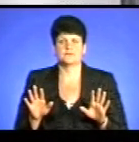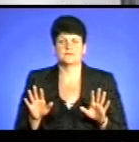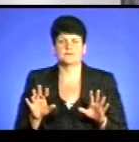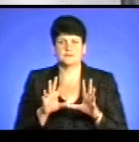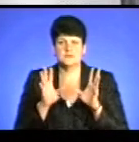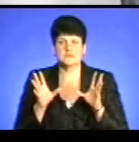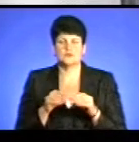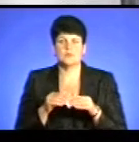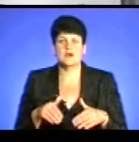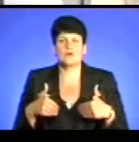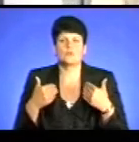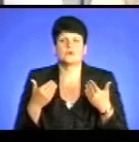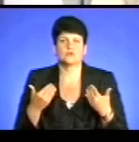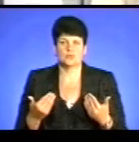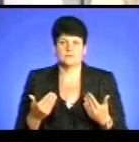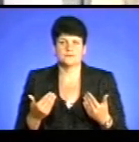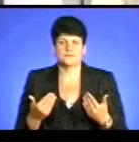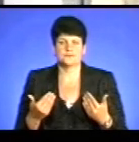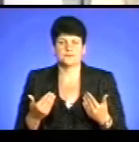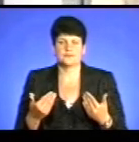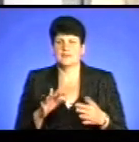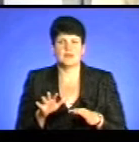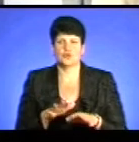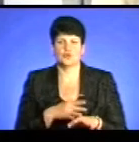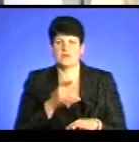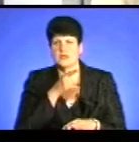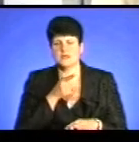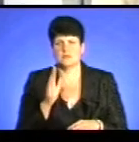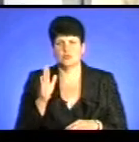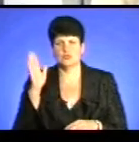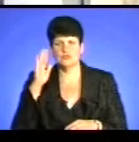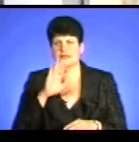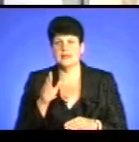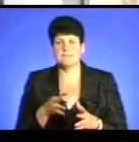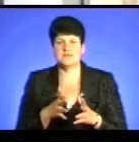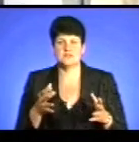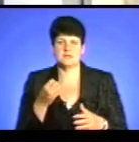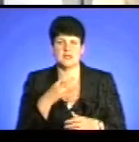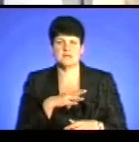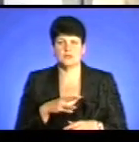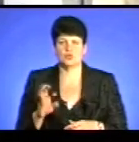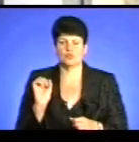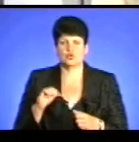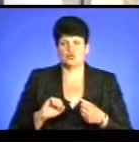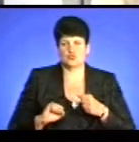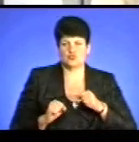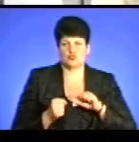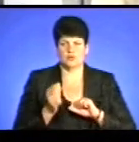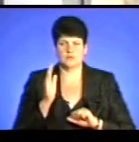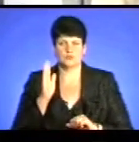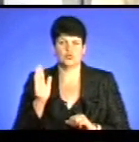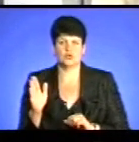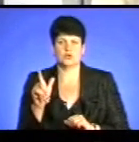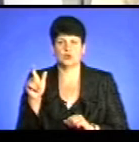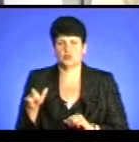Загалом, рекомендуємо, не тривалий термін перебувати в воді, не довше 15 хвилин, оскільки можуть виникати судоми, і